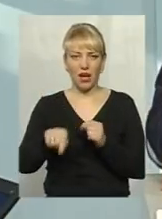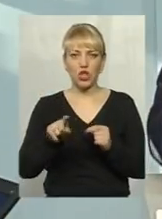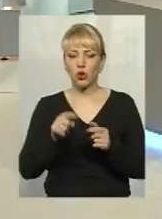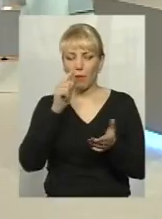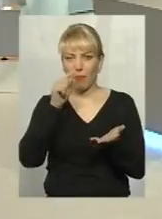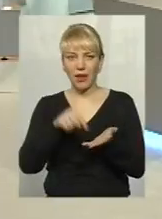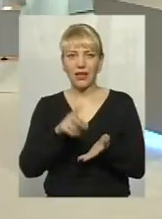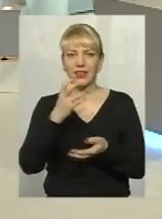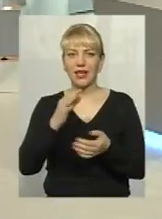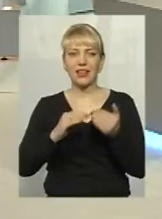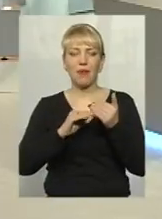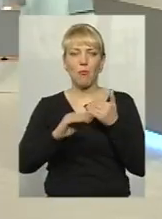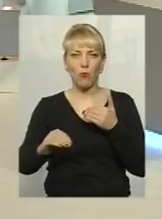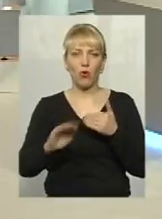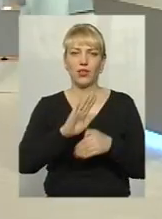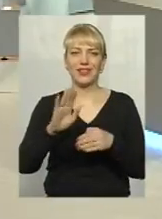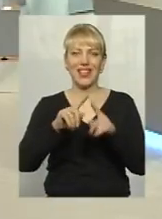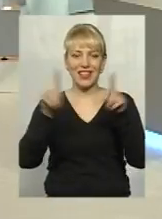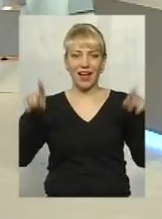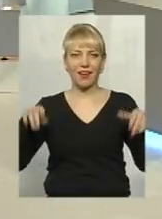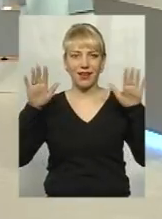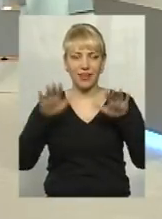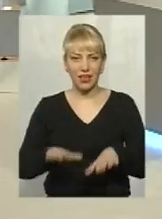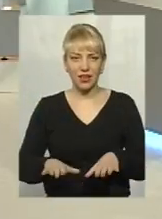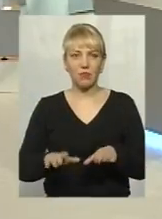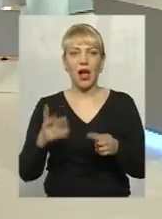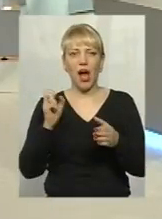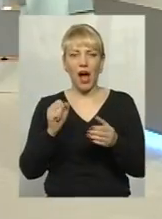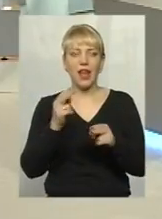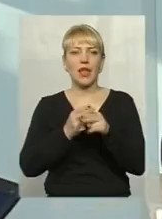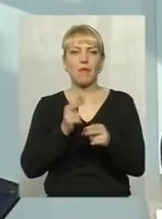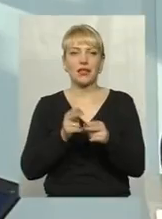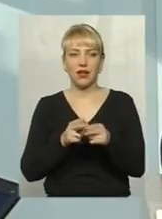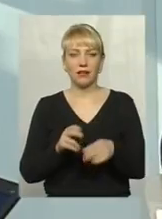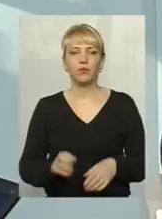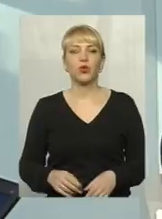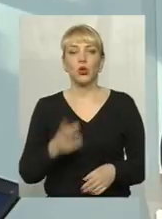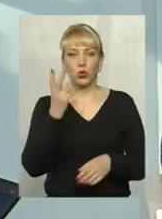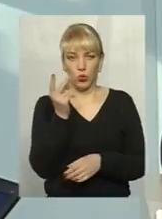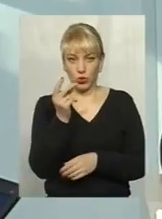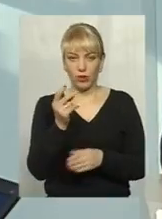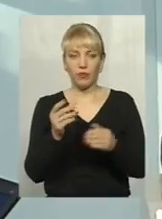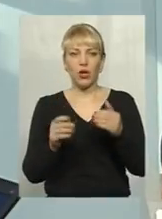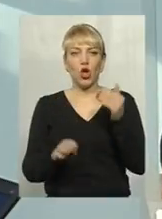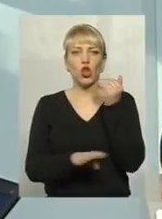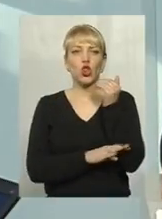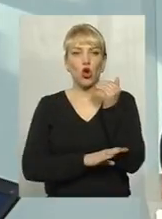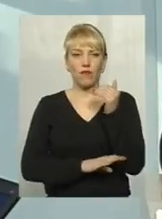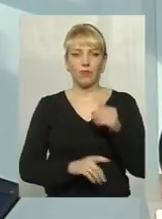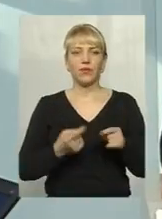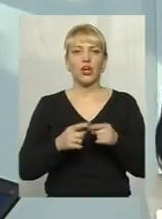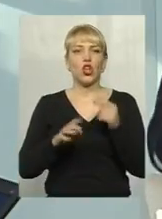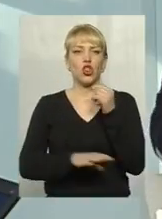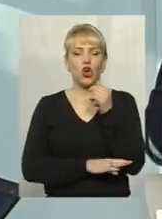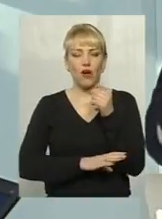килим, і не призводили до пожежі. Друге, дрова. Дрова, як зазвичай, вологі, погано горять. Дуже